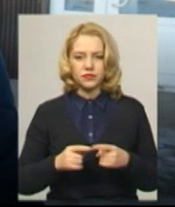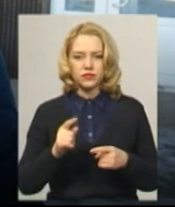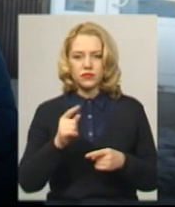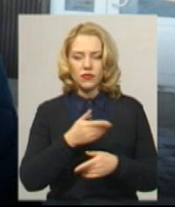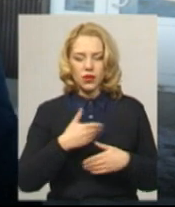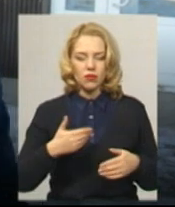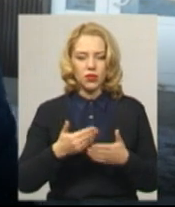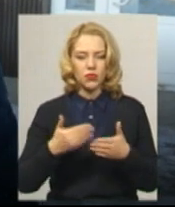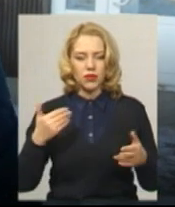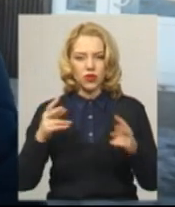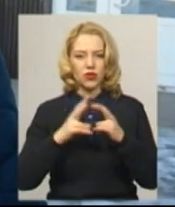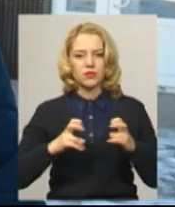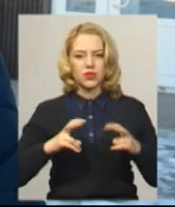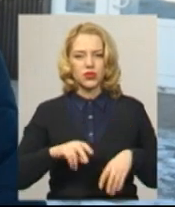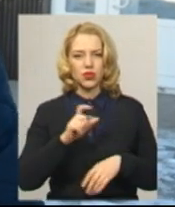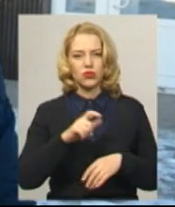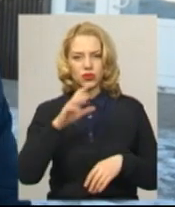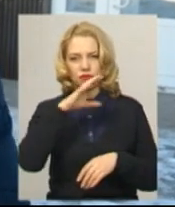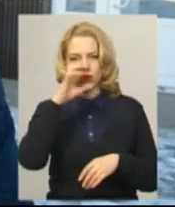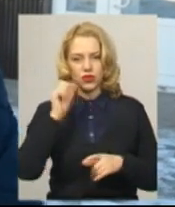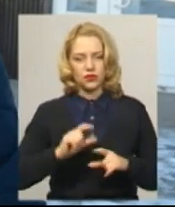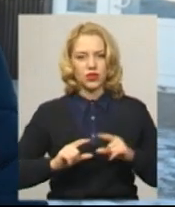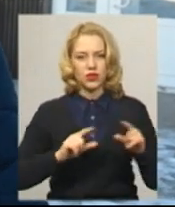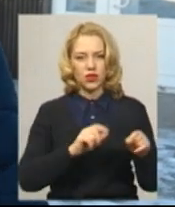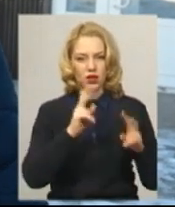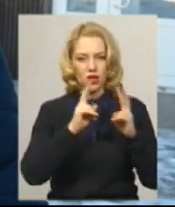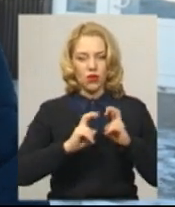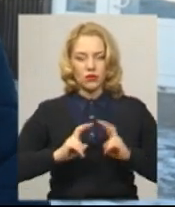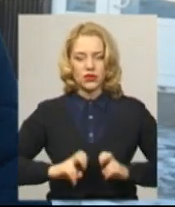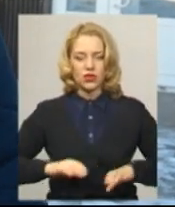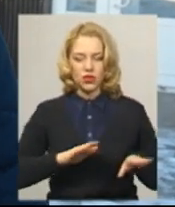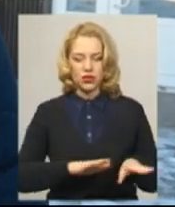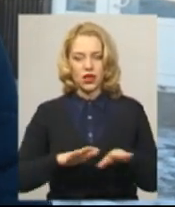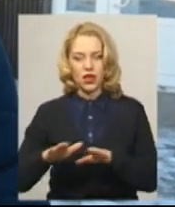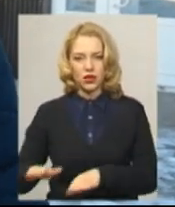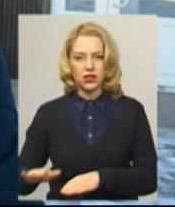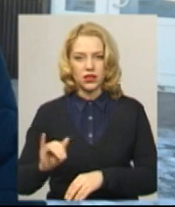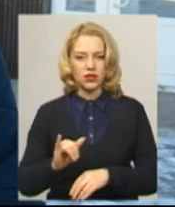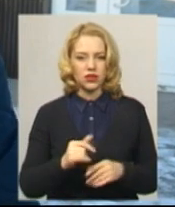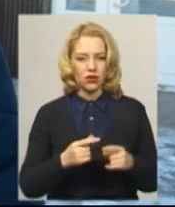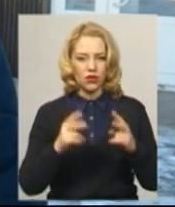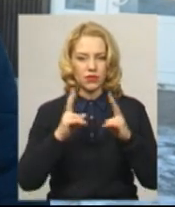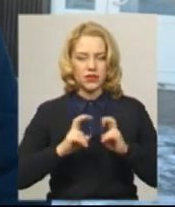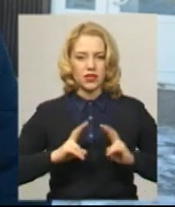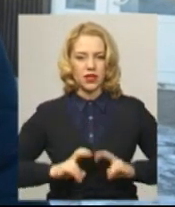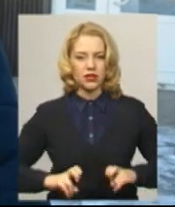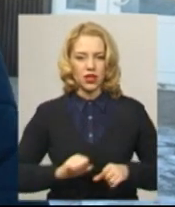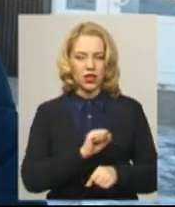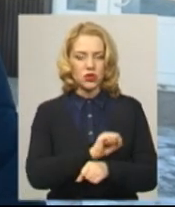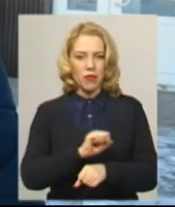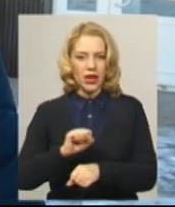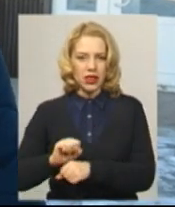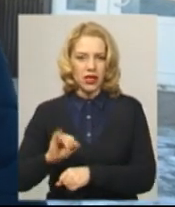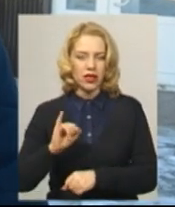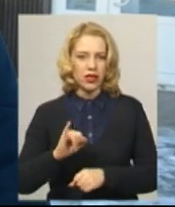тобто вночі люди виїхали і обстежили ділянки, обстежили зупинки.